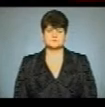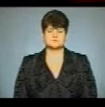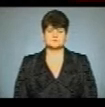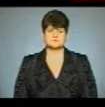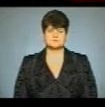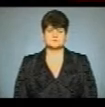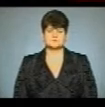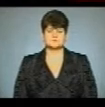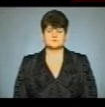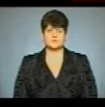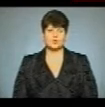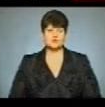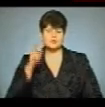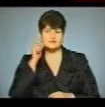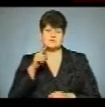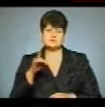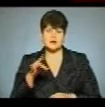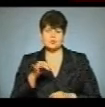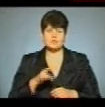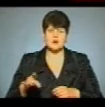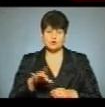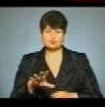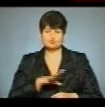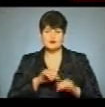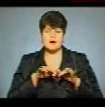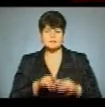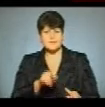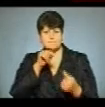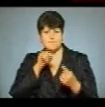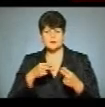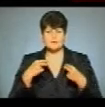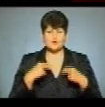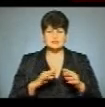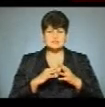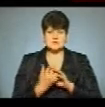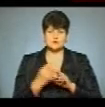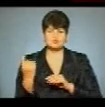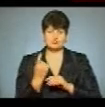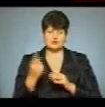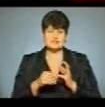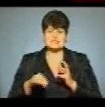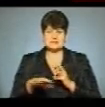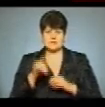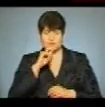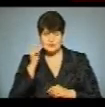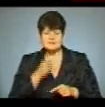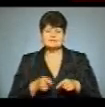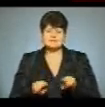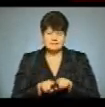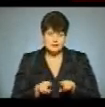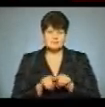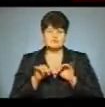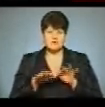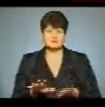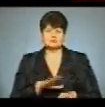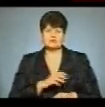У Чортківському та Збаразькому районах відбулися акції проти продажу сільськогосподарської землі в Україні. Такі ж акції провели